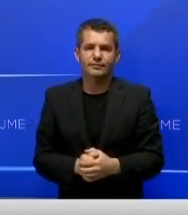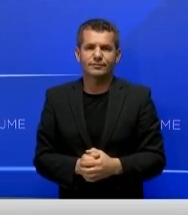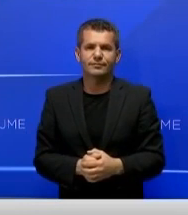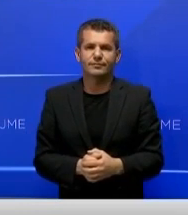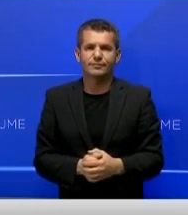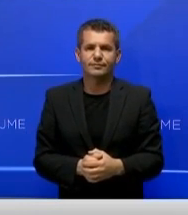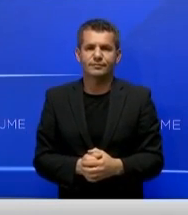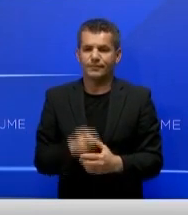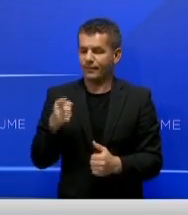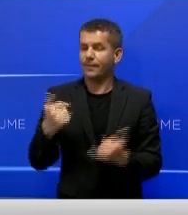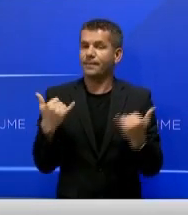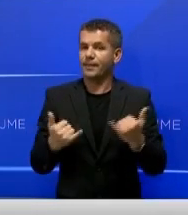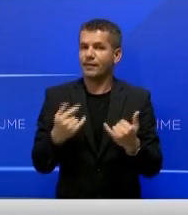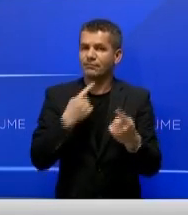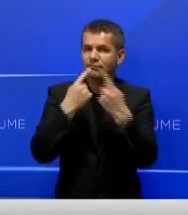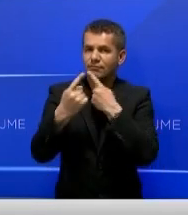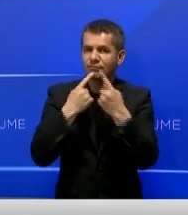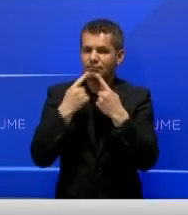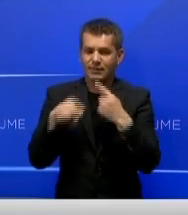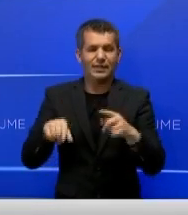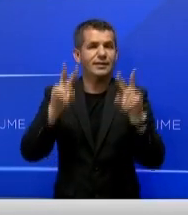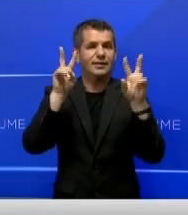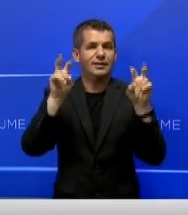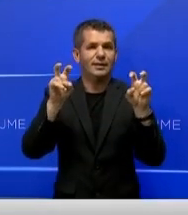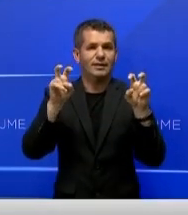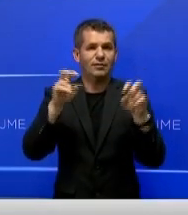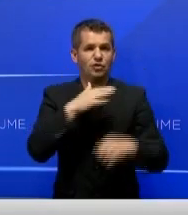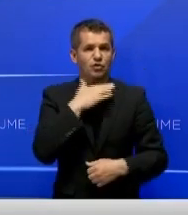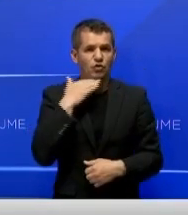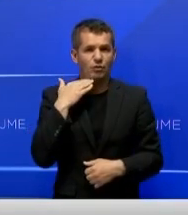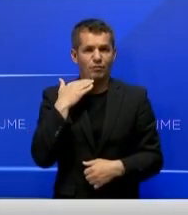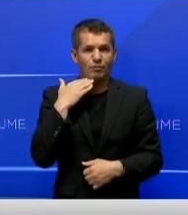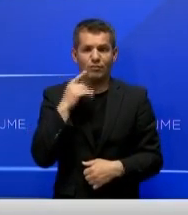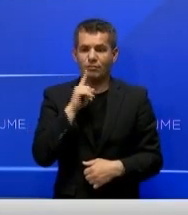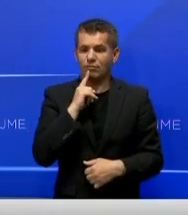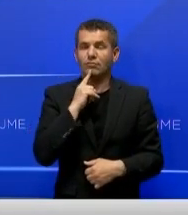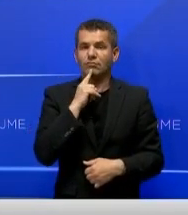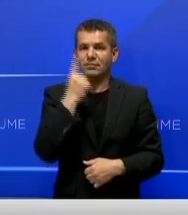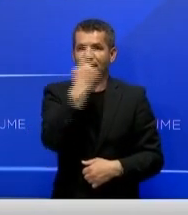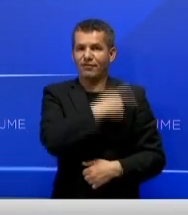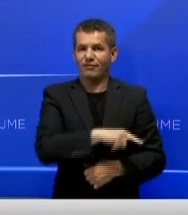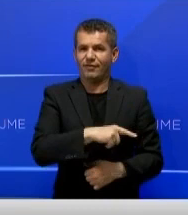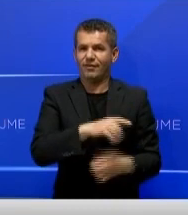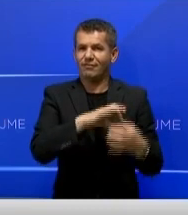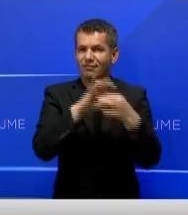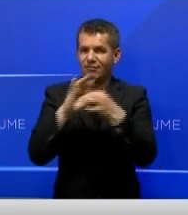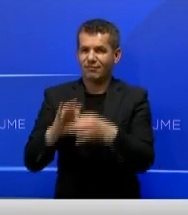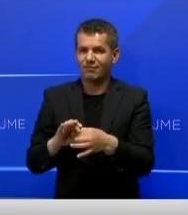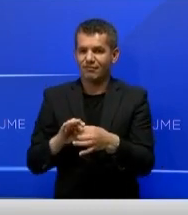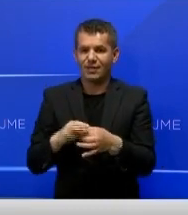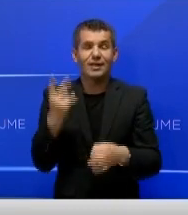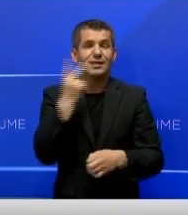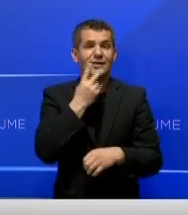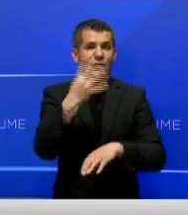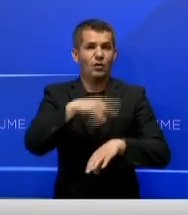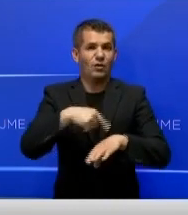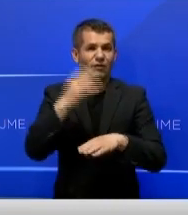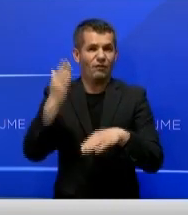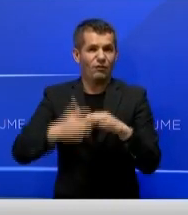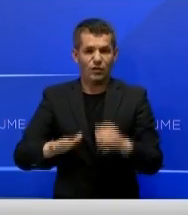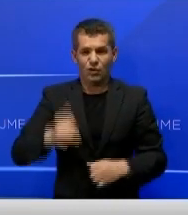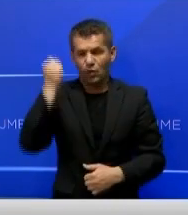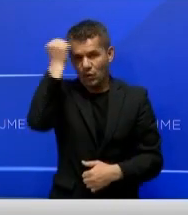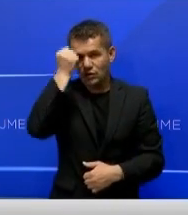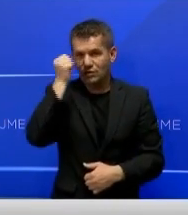Do të lasim tani për temën e shumë përfolur të ashe që një vetë më parë, në 24 oret e fundit në Kosovë, janë